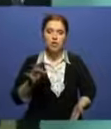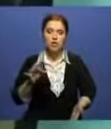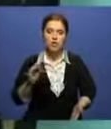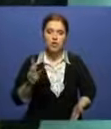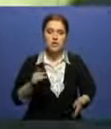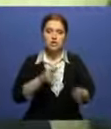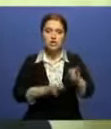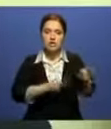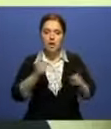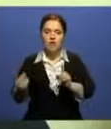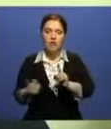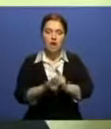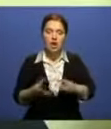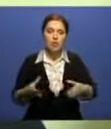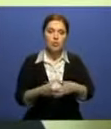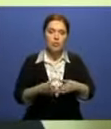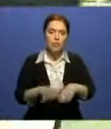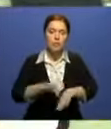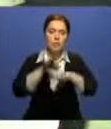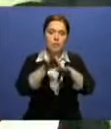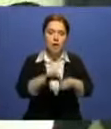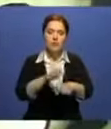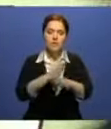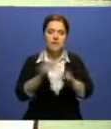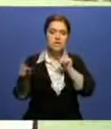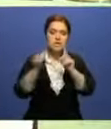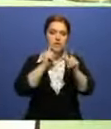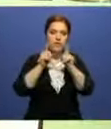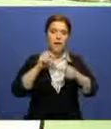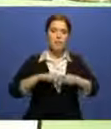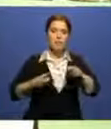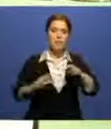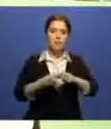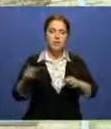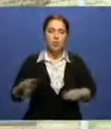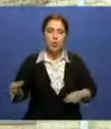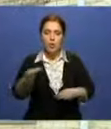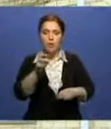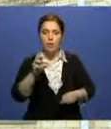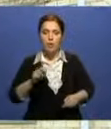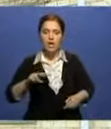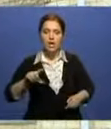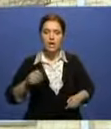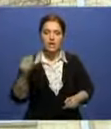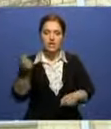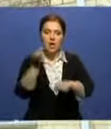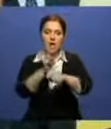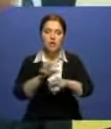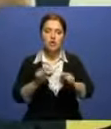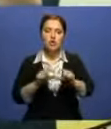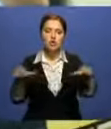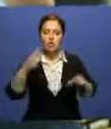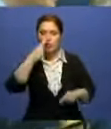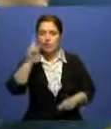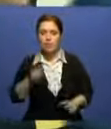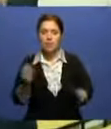Встретился с мобильными группами и провел совещание по проблемным вопросам области. В Балхаше Бердебек Сапарбаев посетил школу-лицей номер